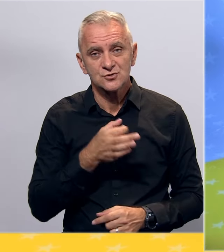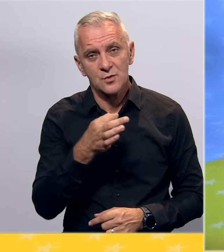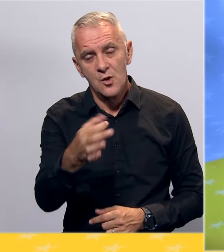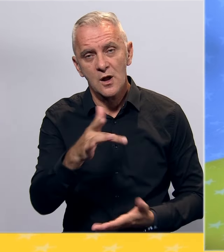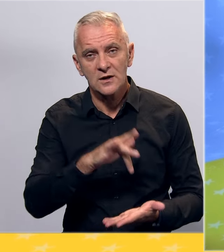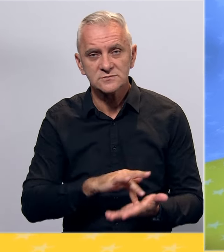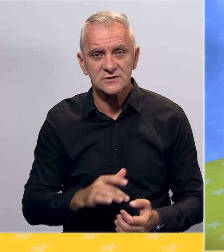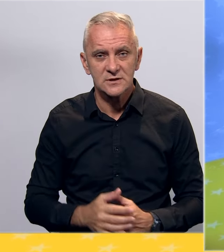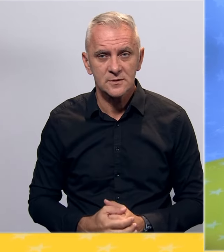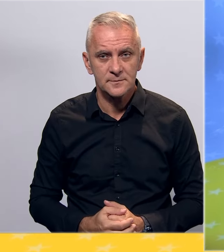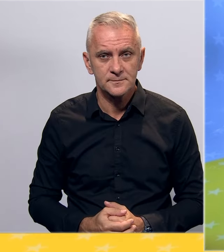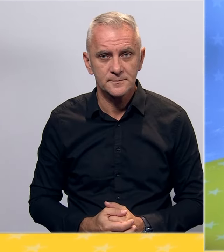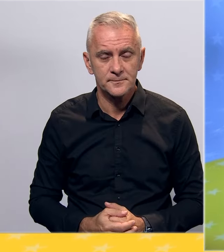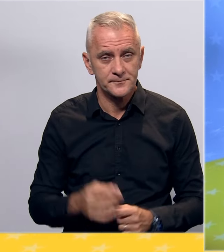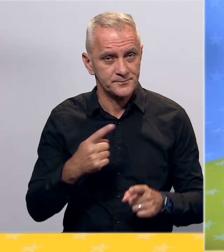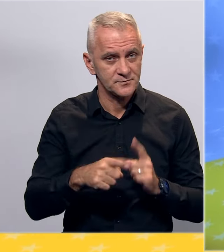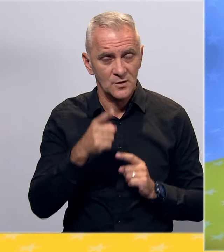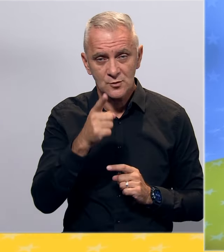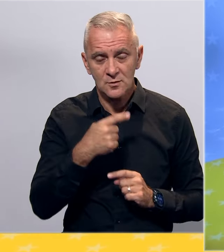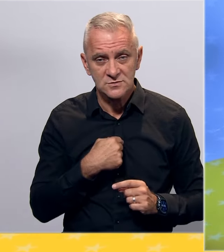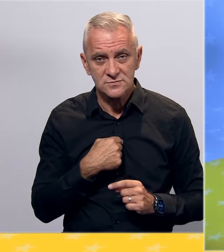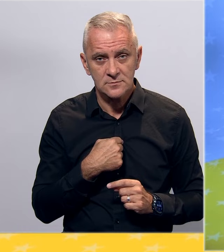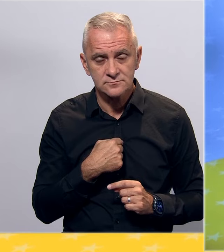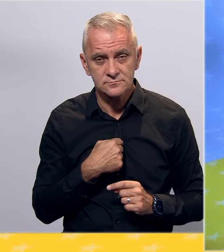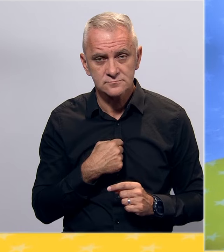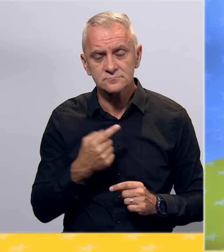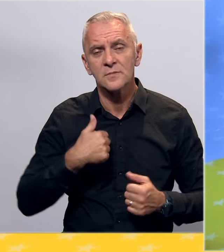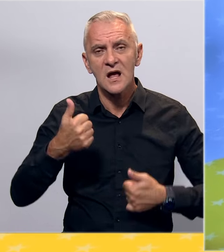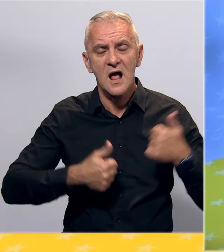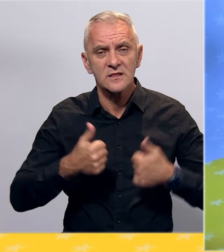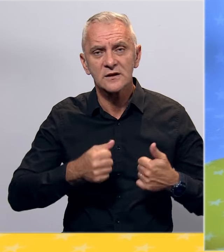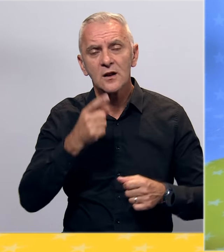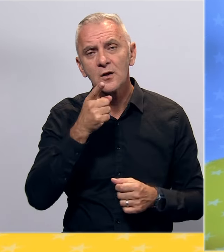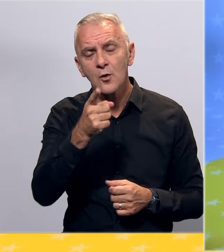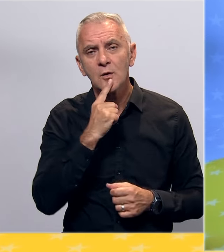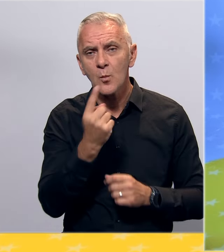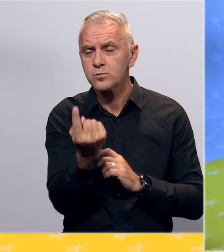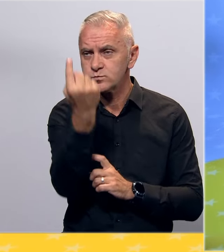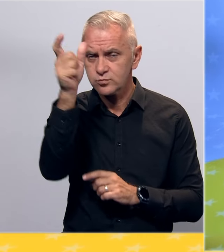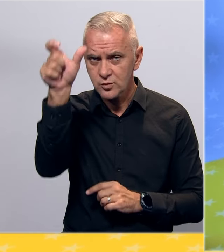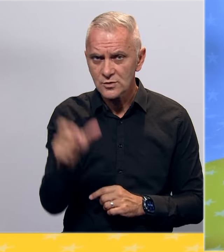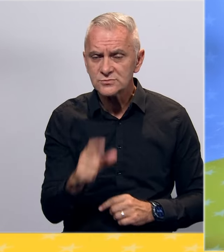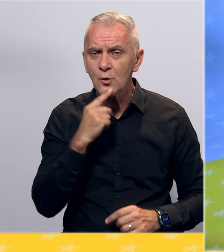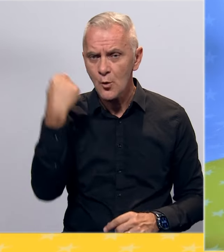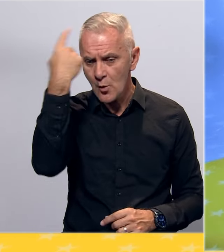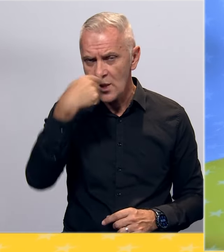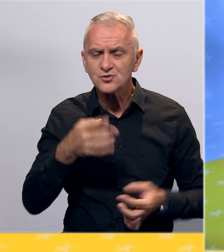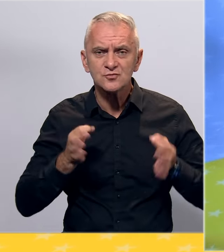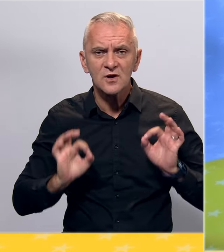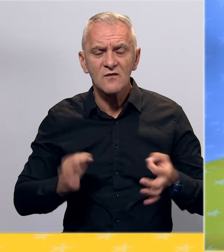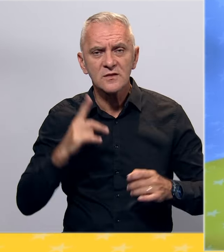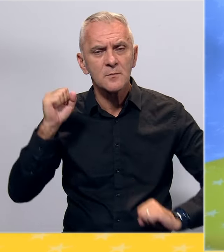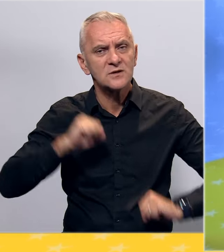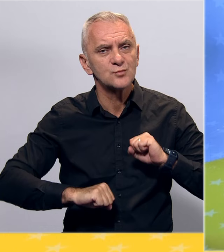sredinama. S toga smo za organe lokalne uprave kandidirali one pojedince koji svojim individualnim kvalitetama,